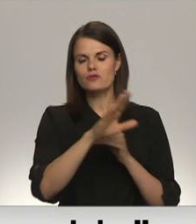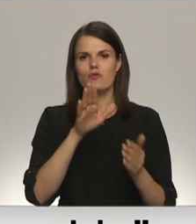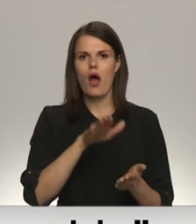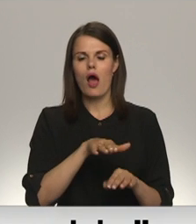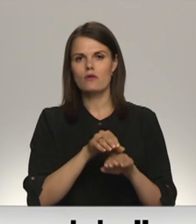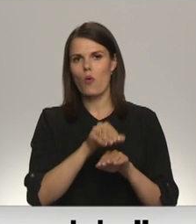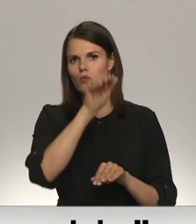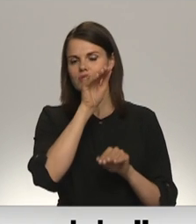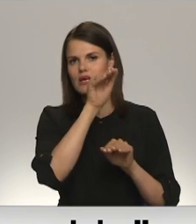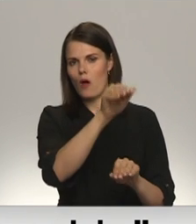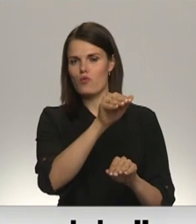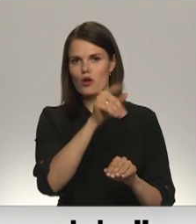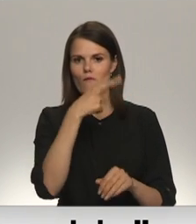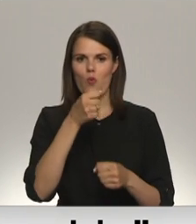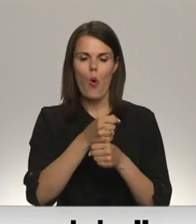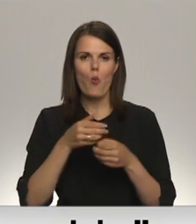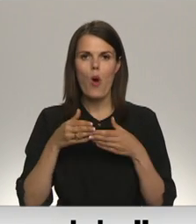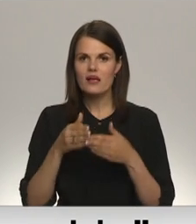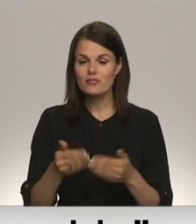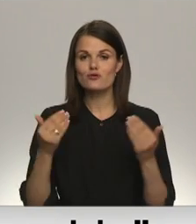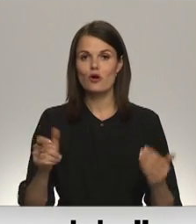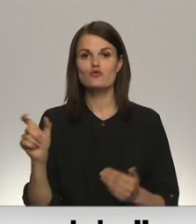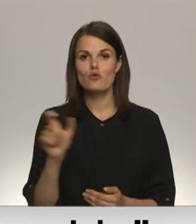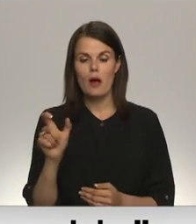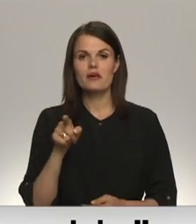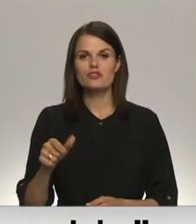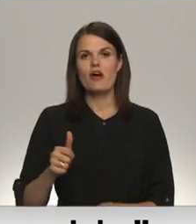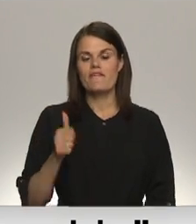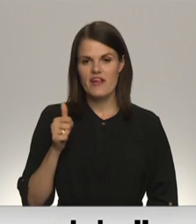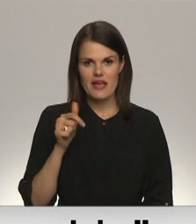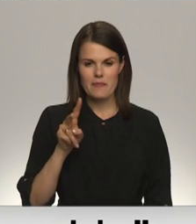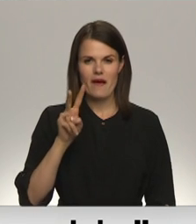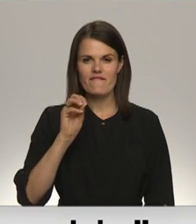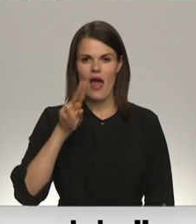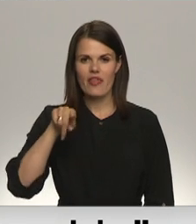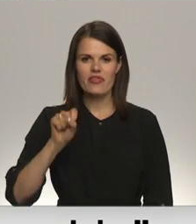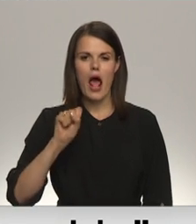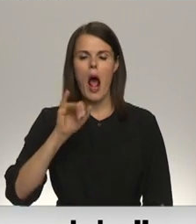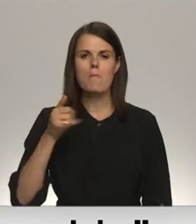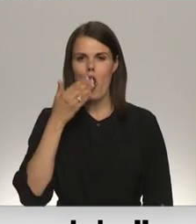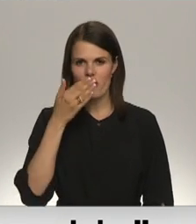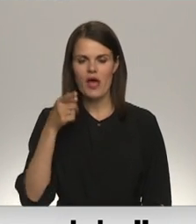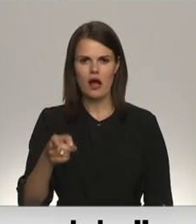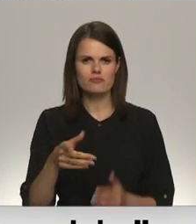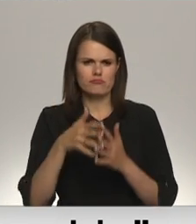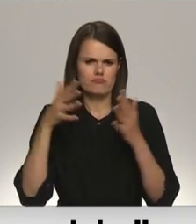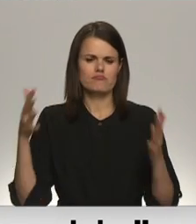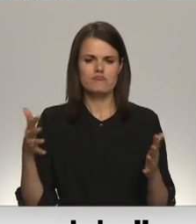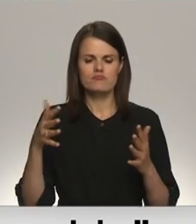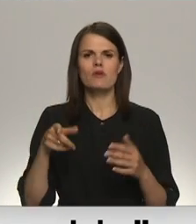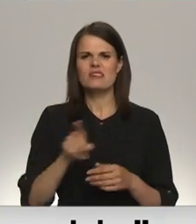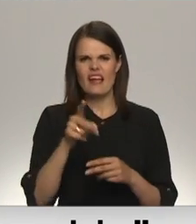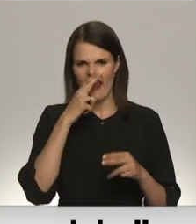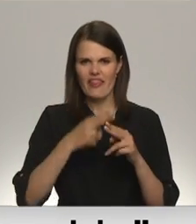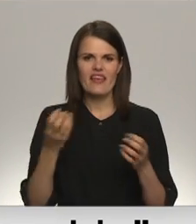kravu no ostas. Šobrīd sievēn tamoņaks atrodas ap 40 tūkstoši tonu šķidrā moņaka. Amoņaks klasificējams kā